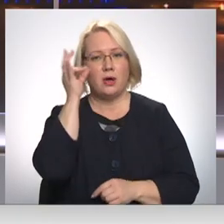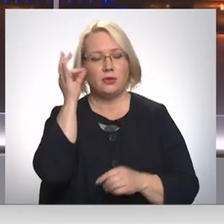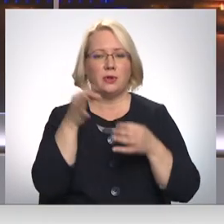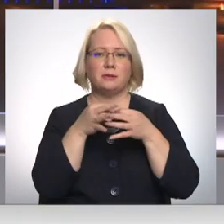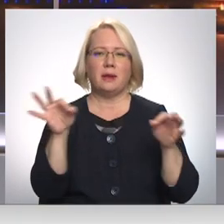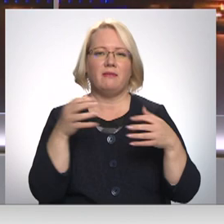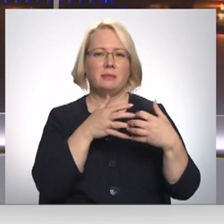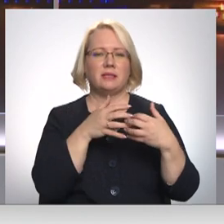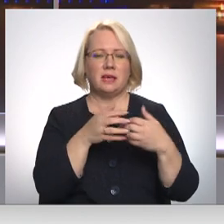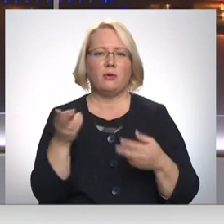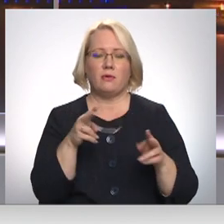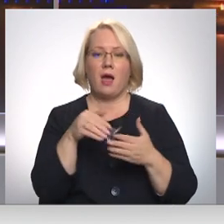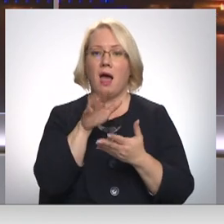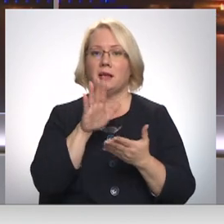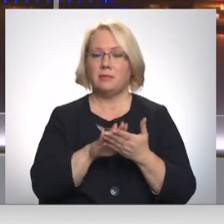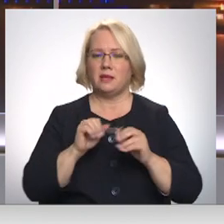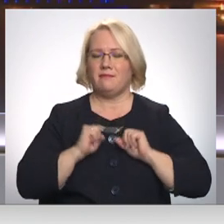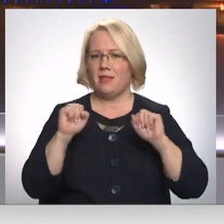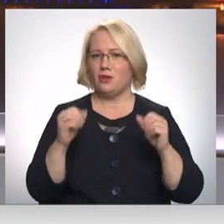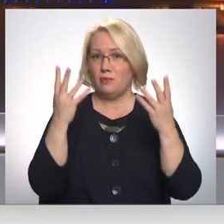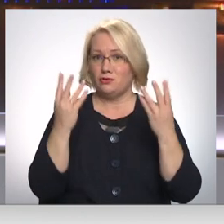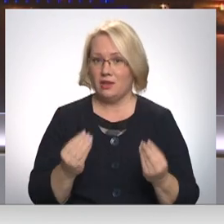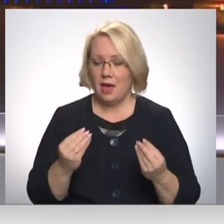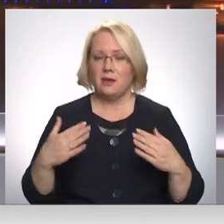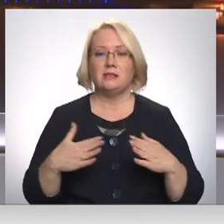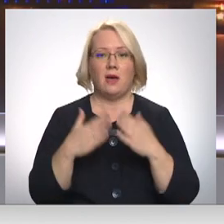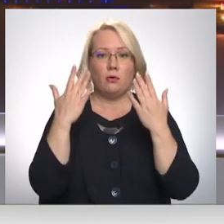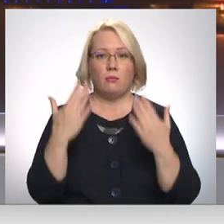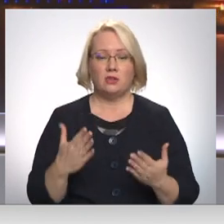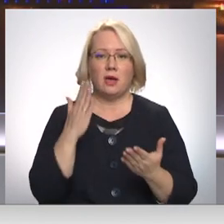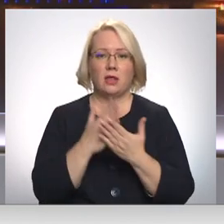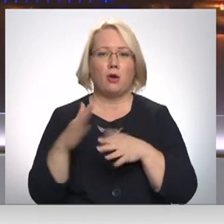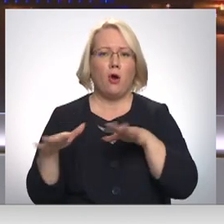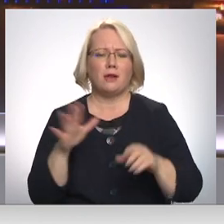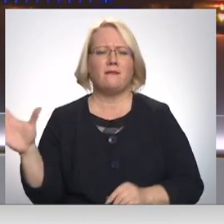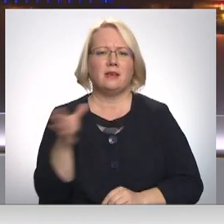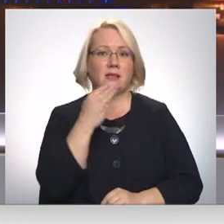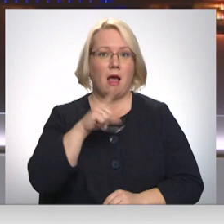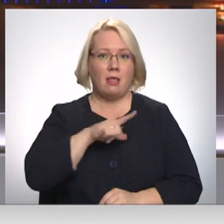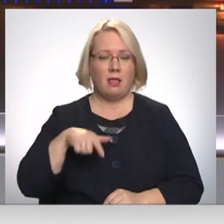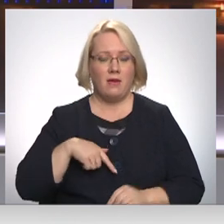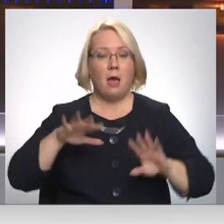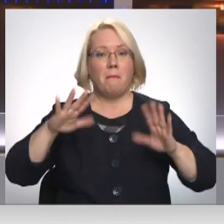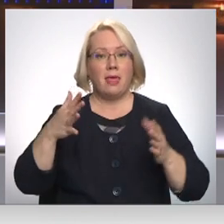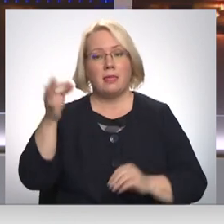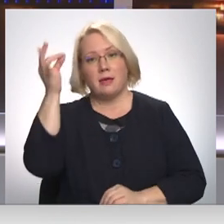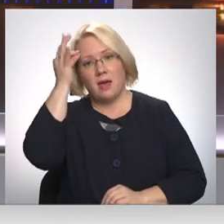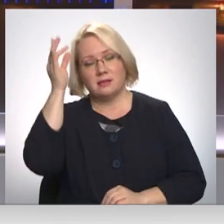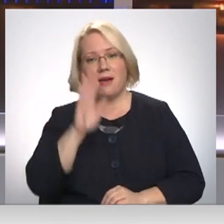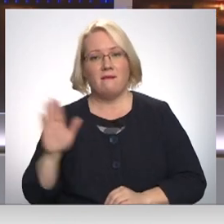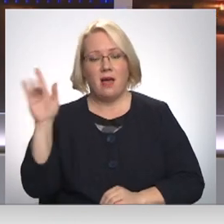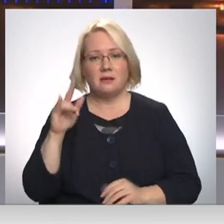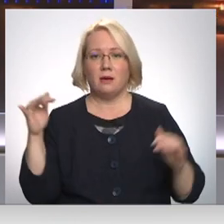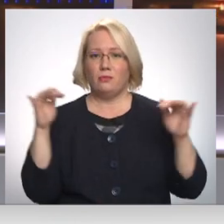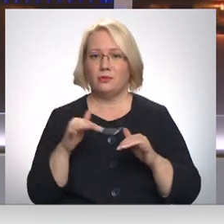ciņās kritušos, klusi atzīmēsim Lāčplēša diena. Svētku pasākumi tiek rīkota visā Latvijā, tomēr jāatceras, ka valstīs saglabājas